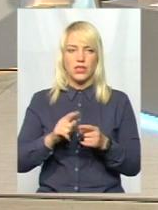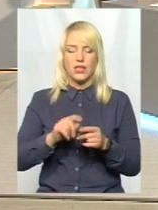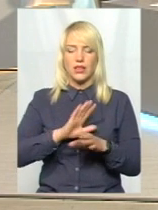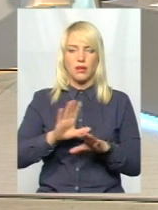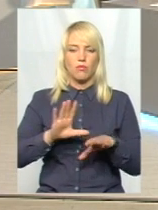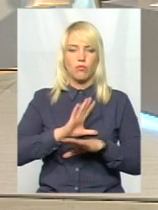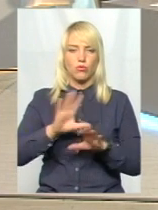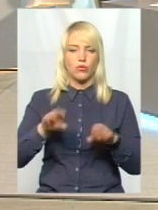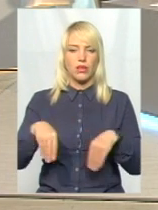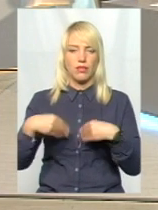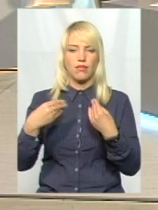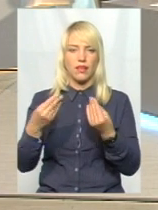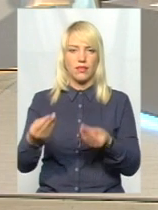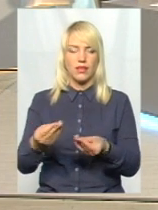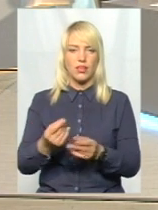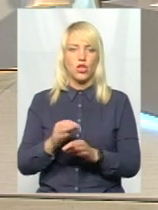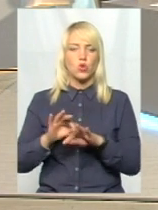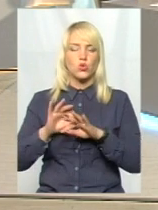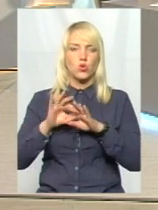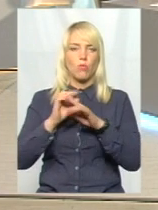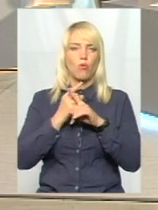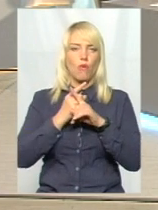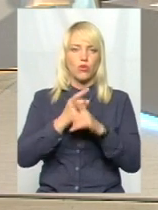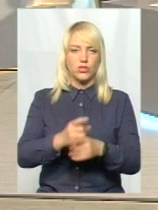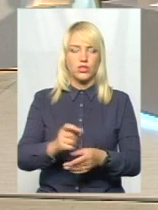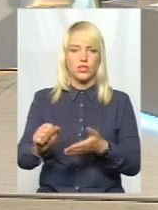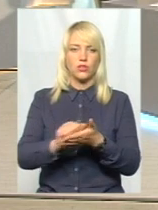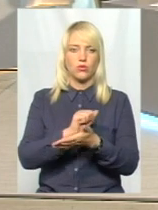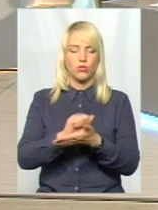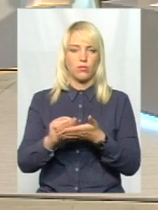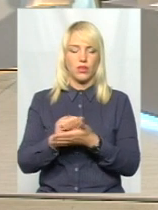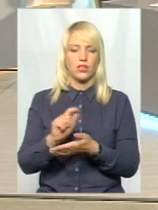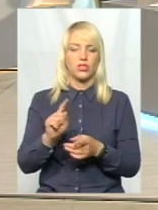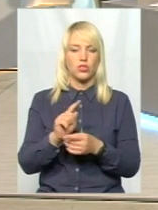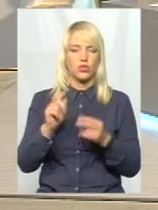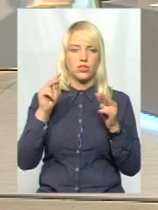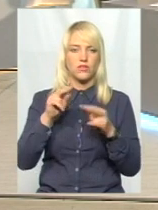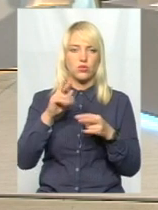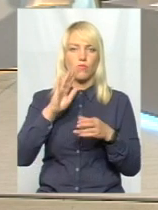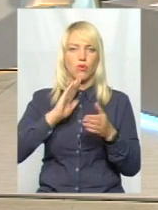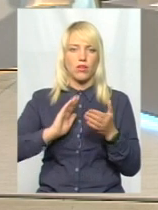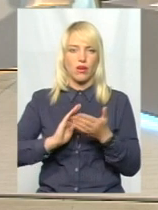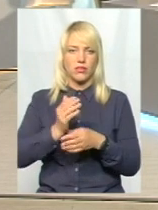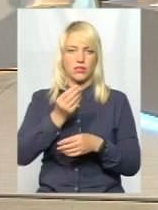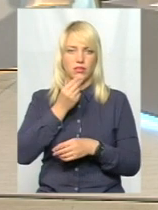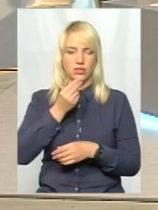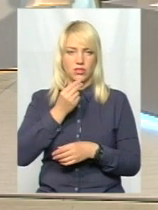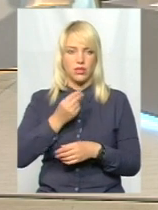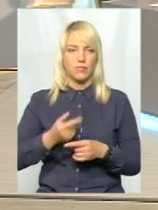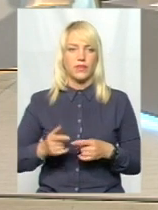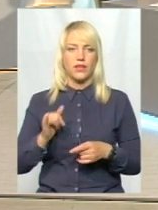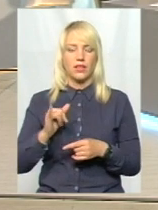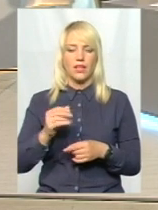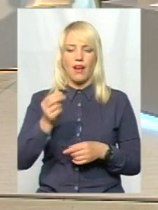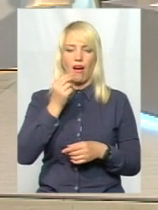інспекторам супровідні документи, що підтверджували б їх якість та безпеку. Наразі сам харчоблок не